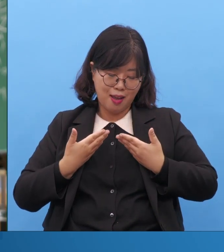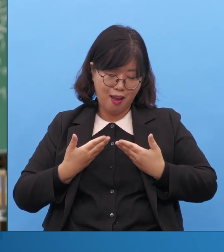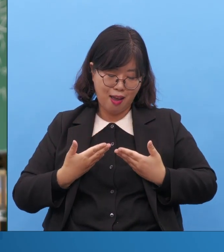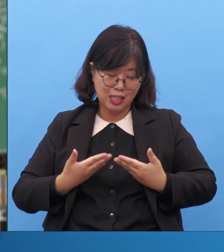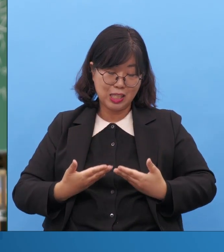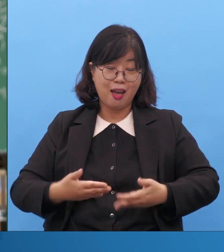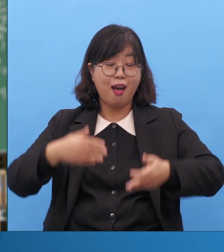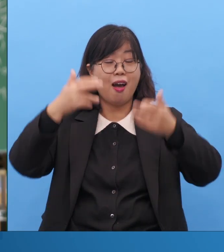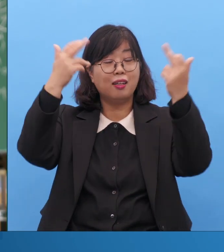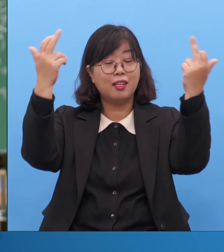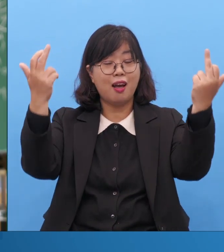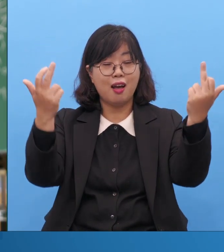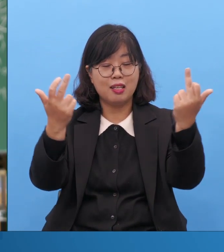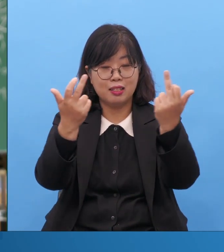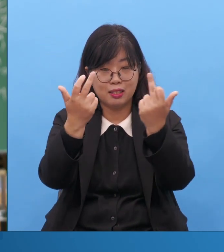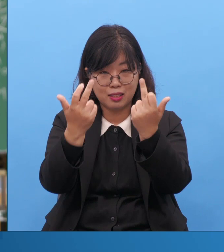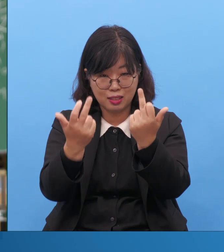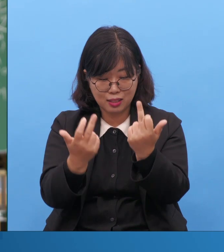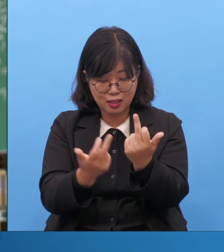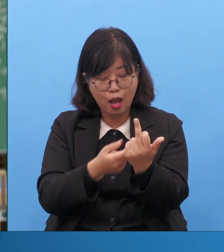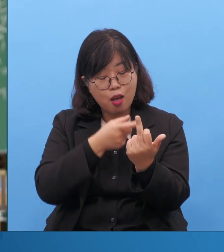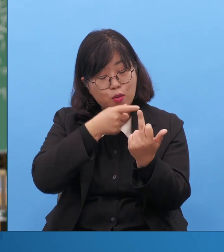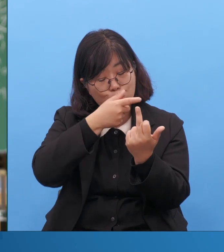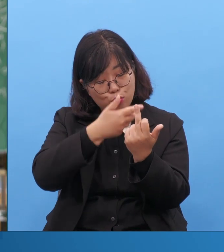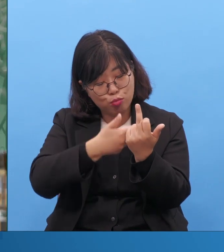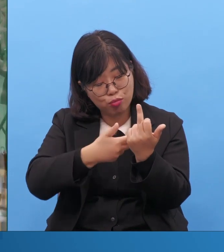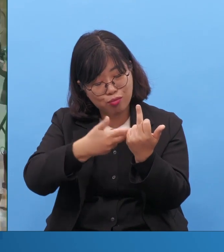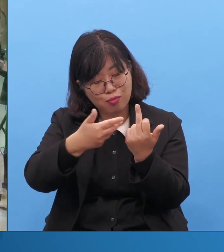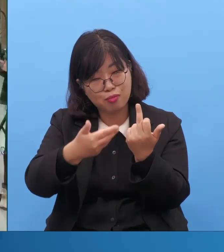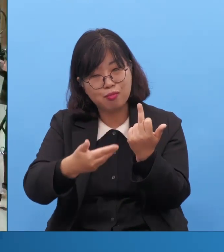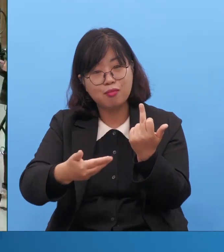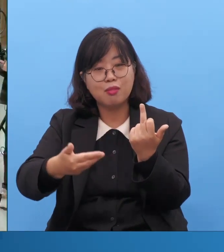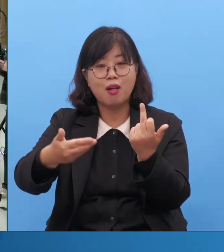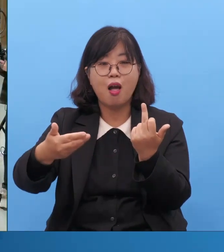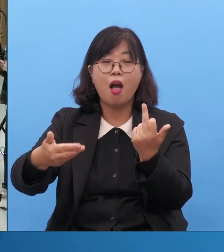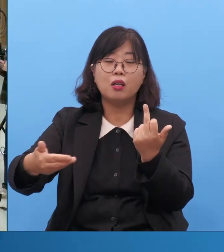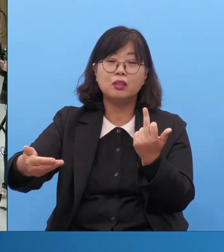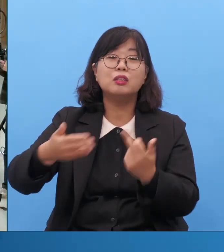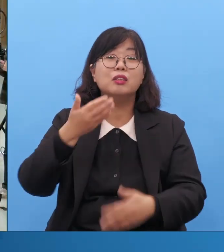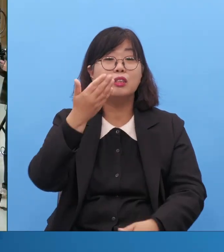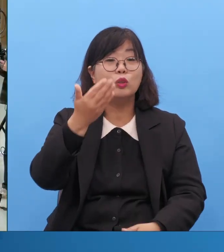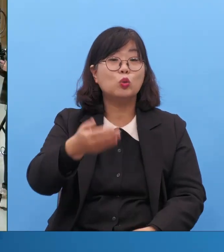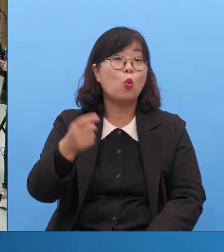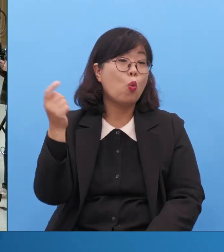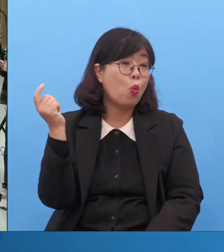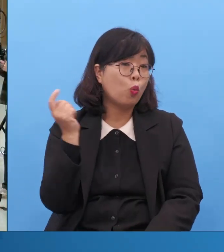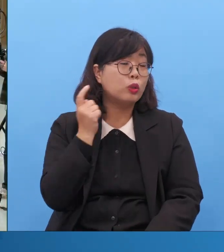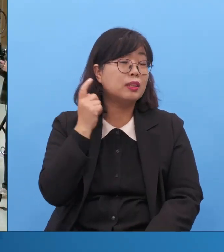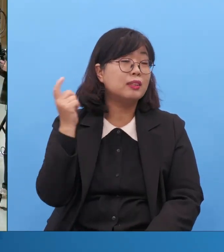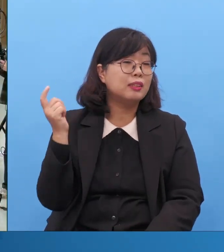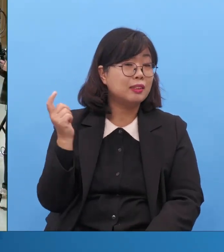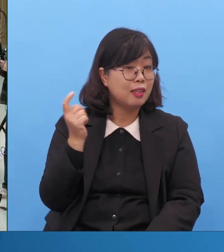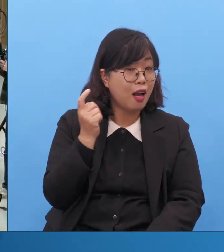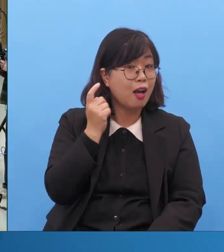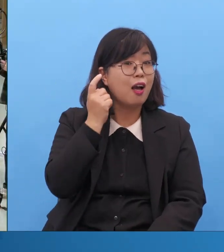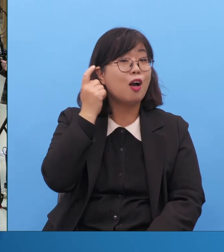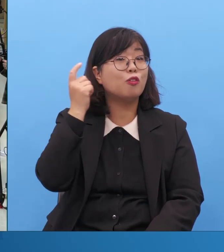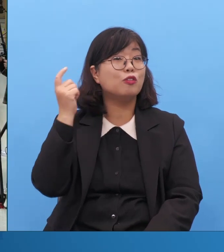찬찬한 시대도 그 소리